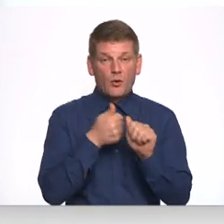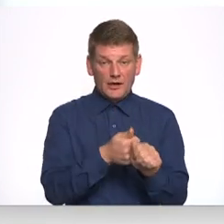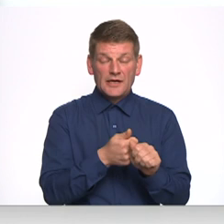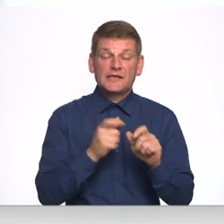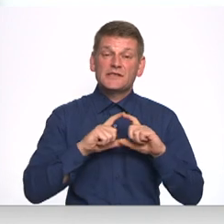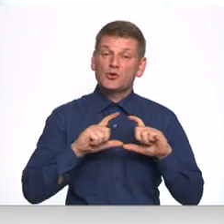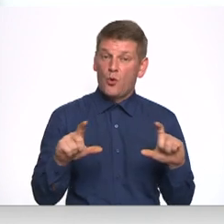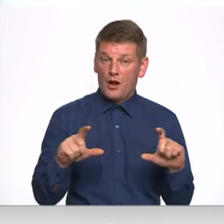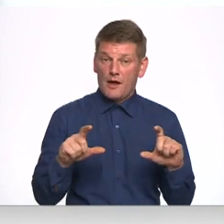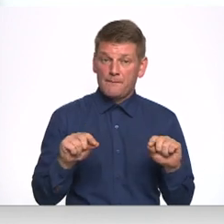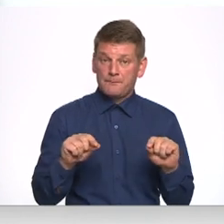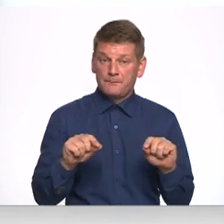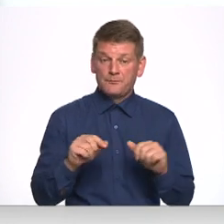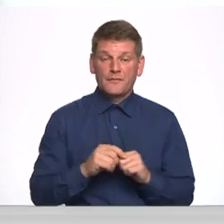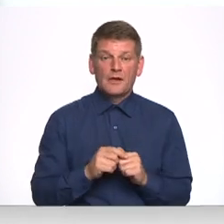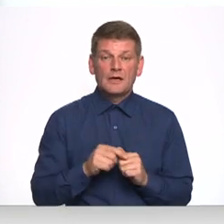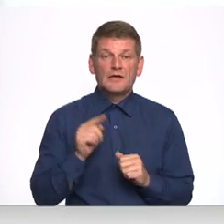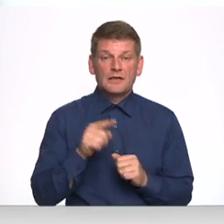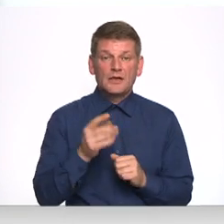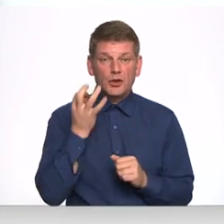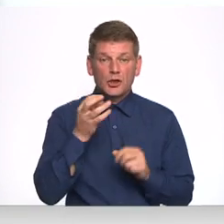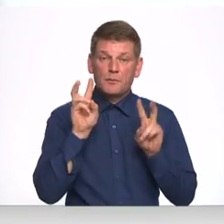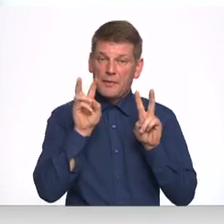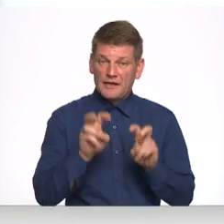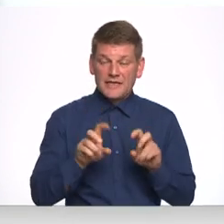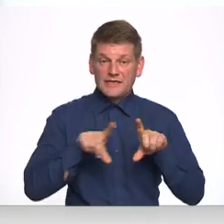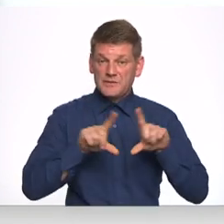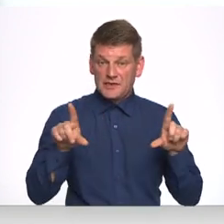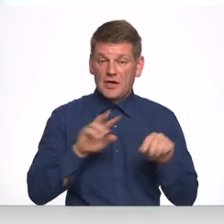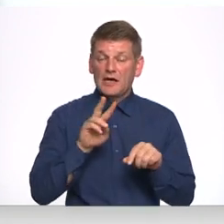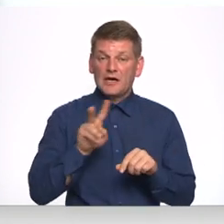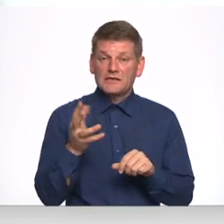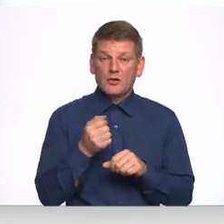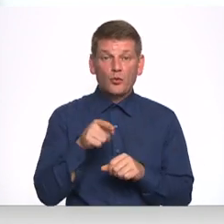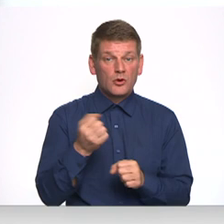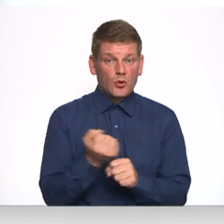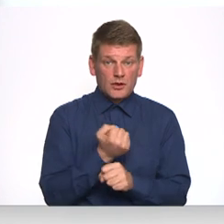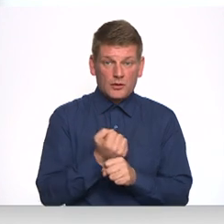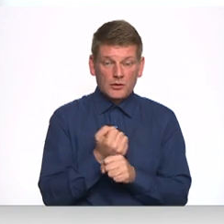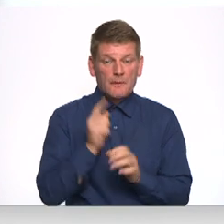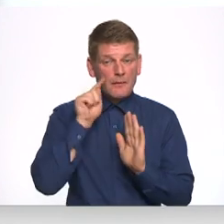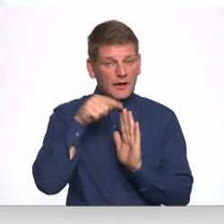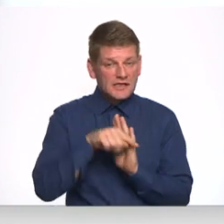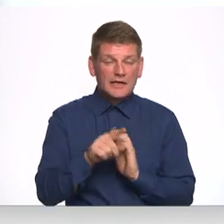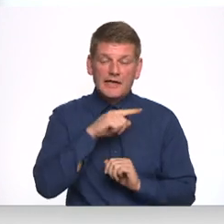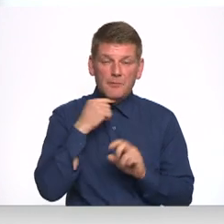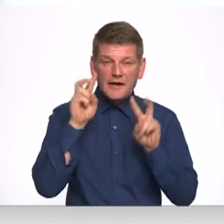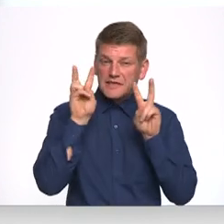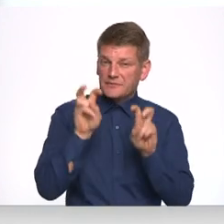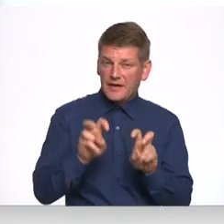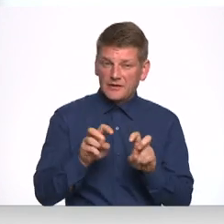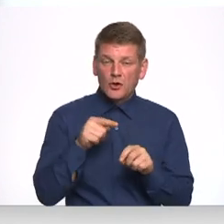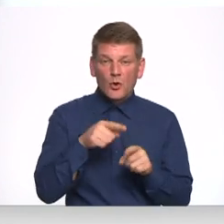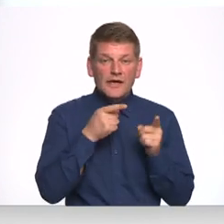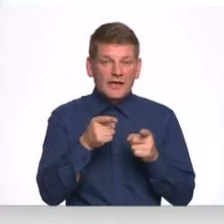skolā. Tad tieši pētniecības institūts, kas ar šo nodarbojās, padzināti gribēja izpētīt to